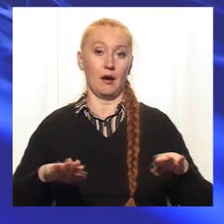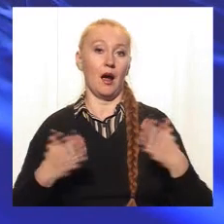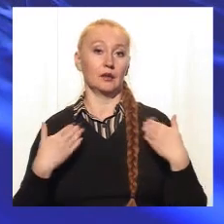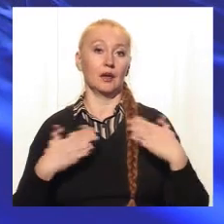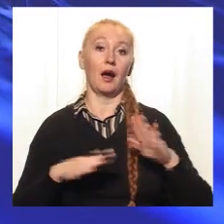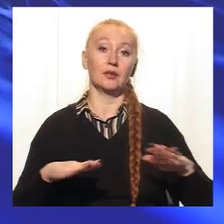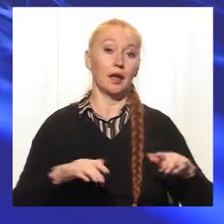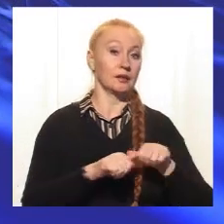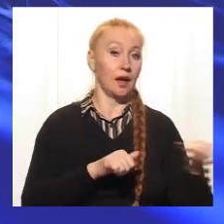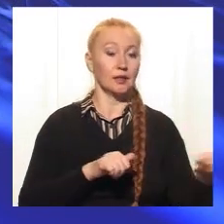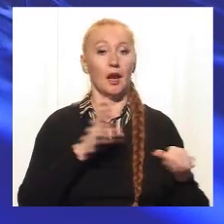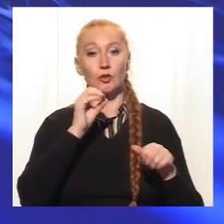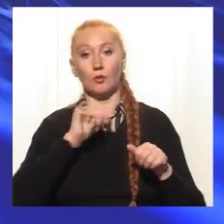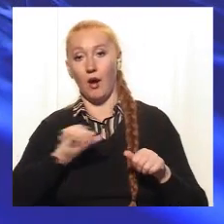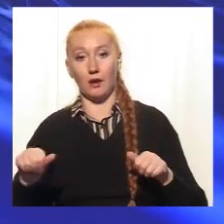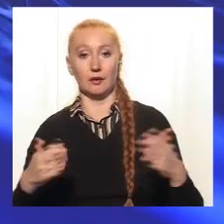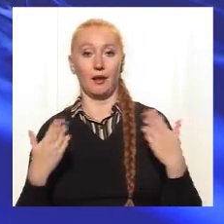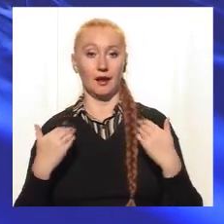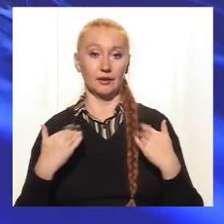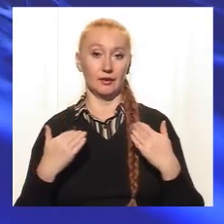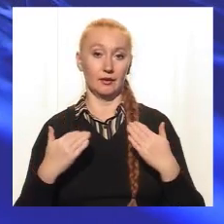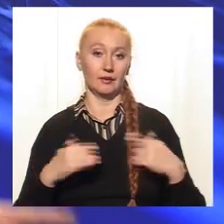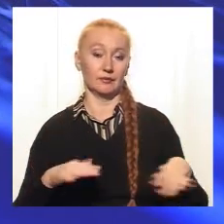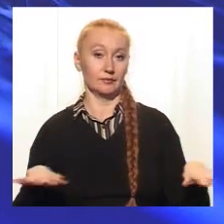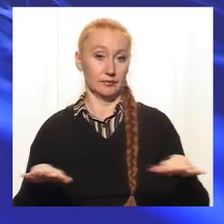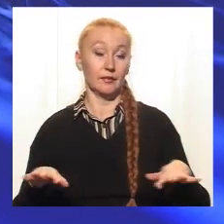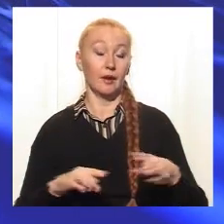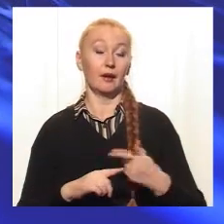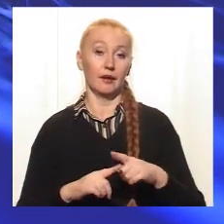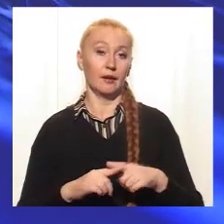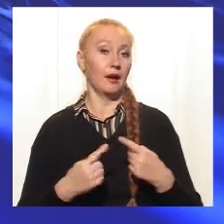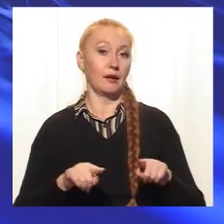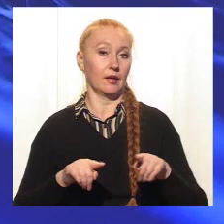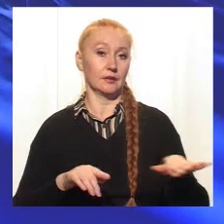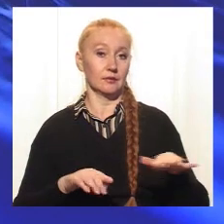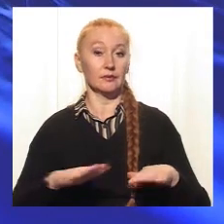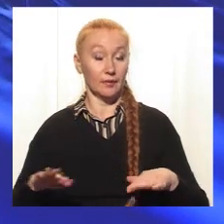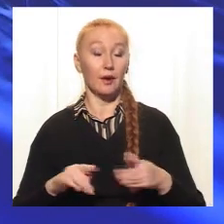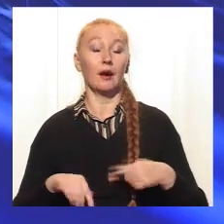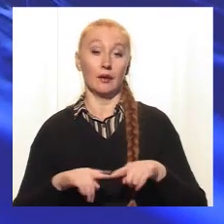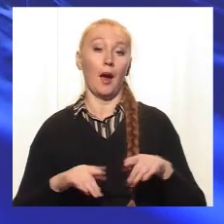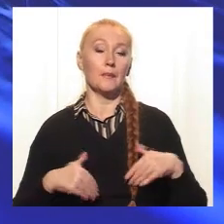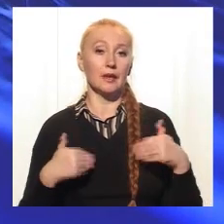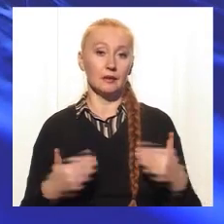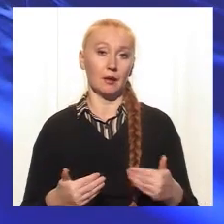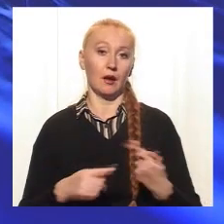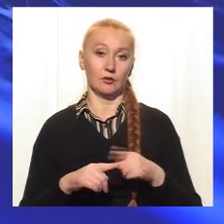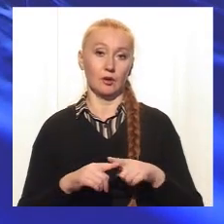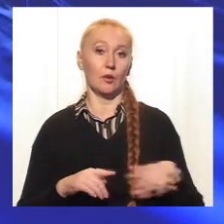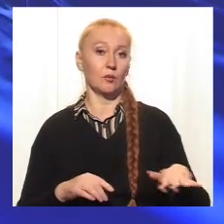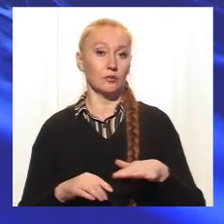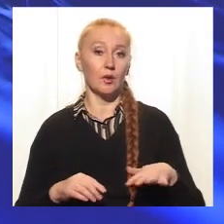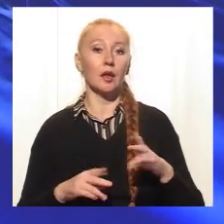дітей та собак, окремо від одне одного, на різних ділянках. Тому я пропоную створювати